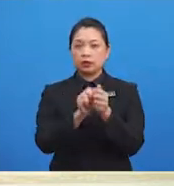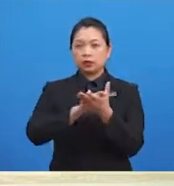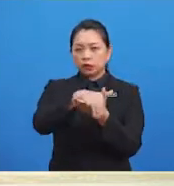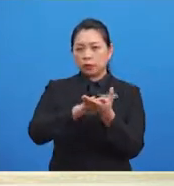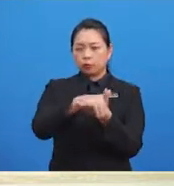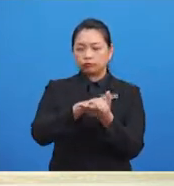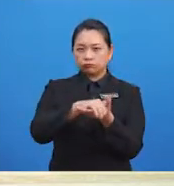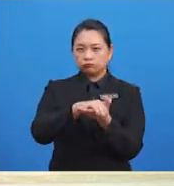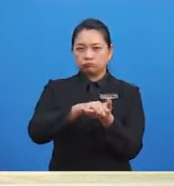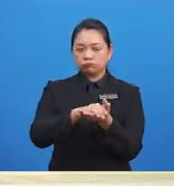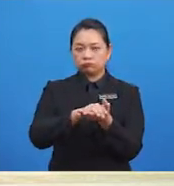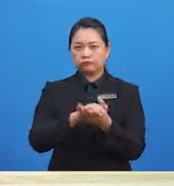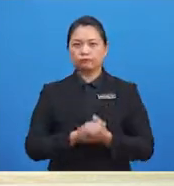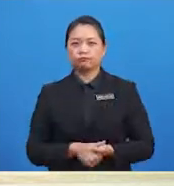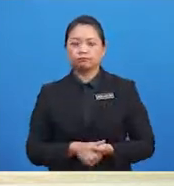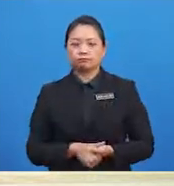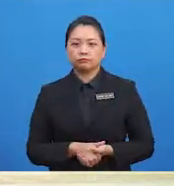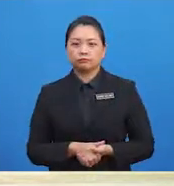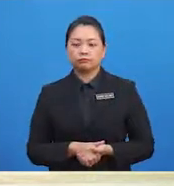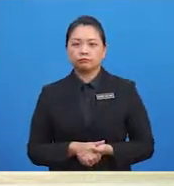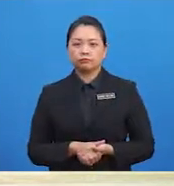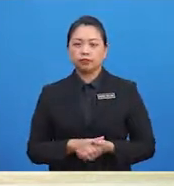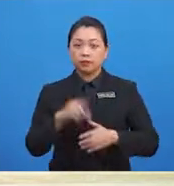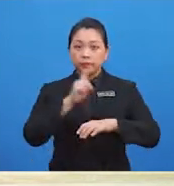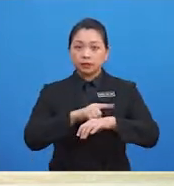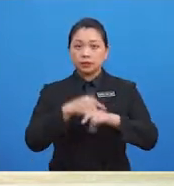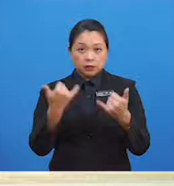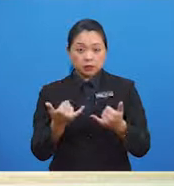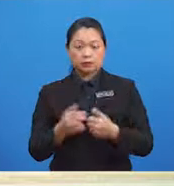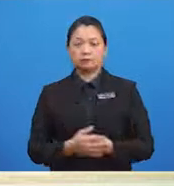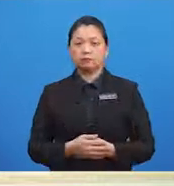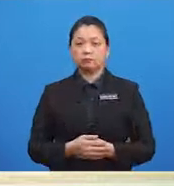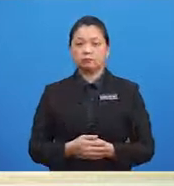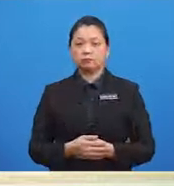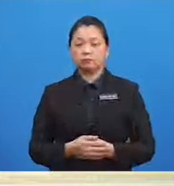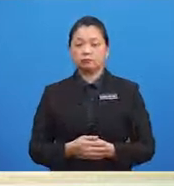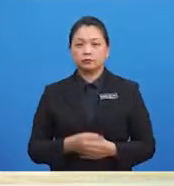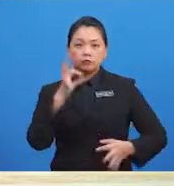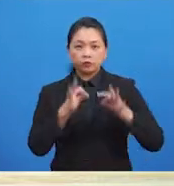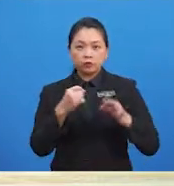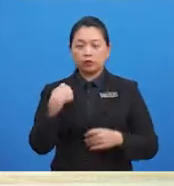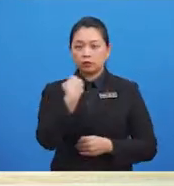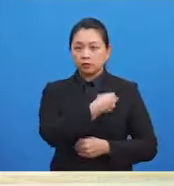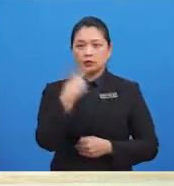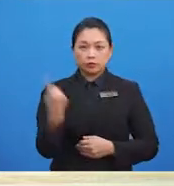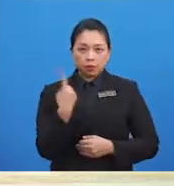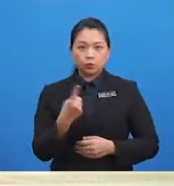basuh tangan? Betul Sebelum dan selepas makan Apa lagi?